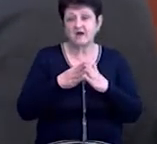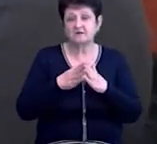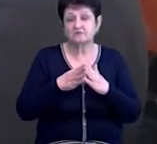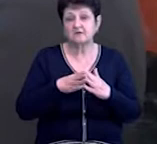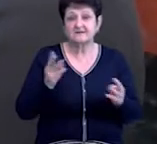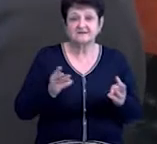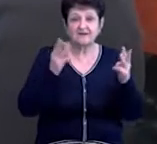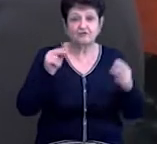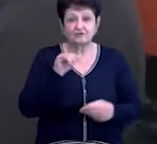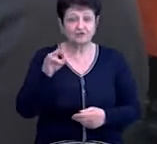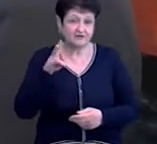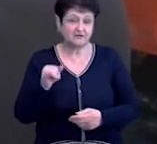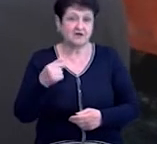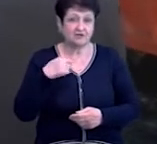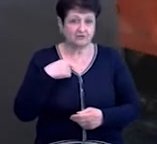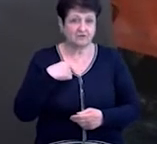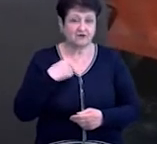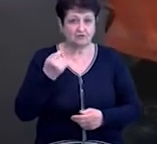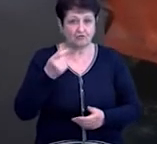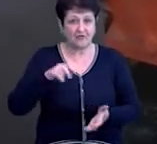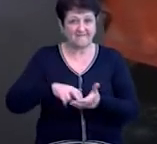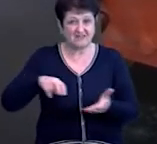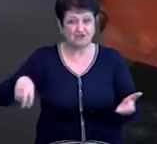теоретично воно не мало піти. Ну, я звідси відійшов туди.